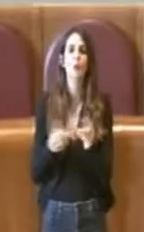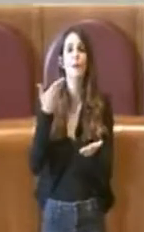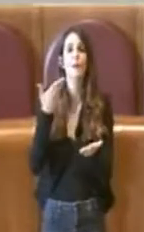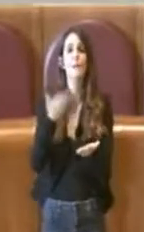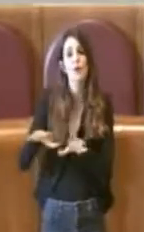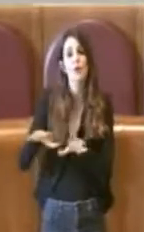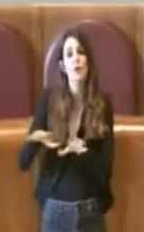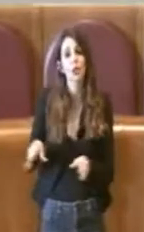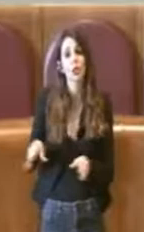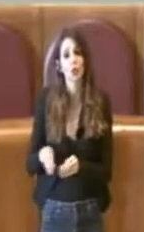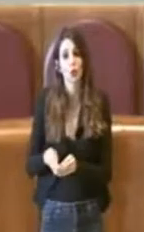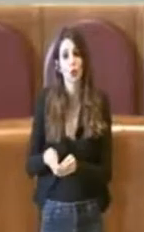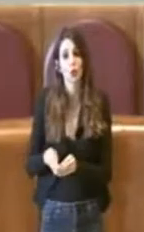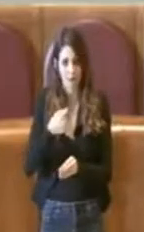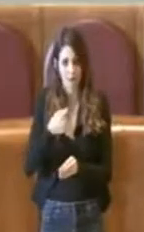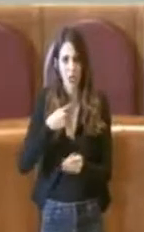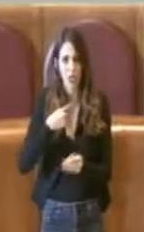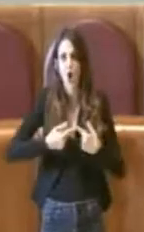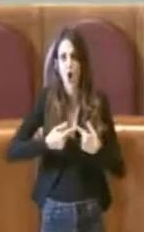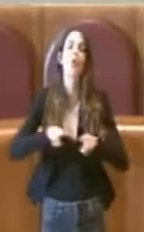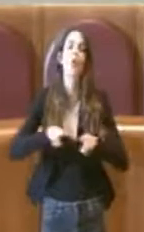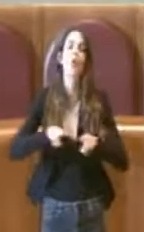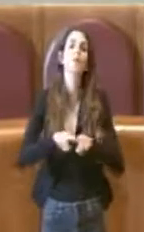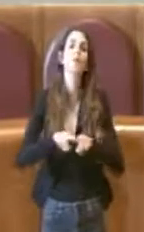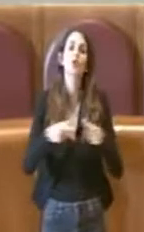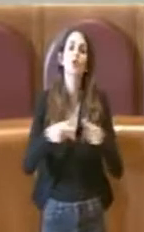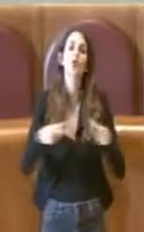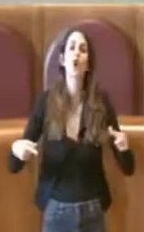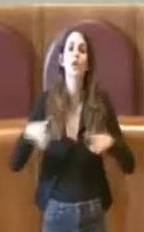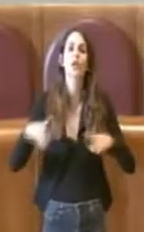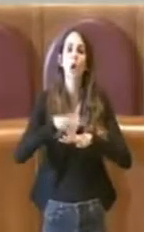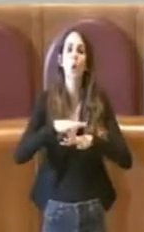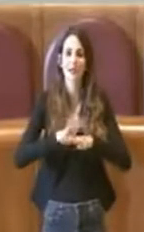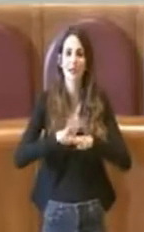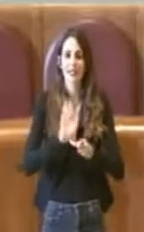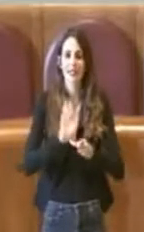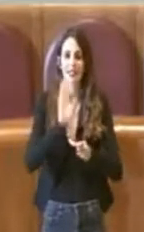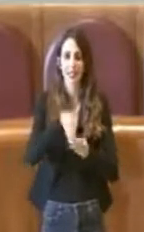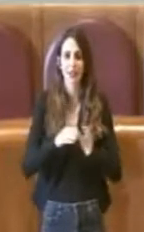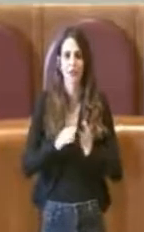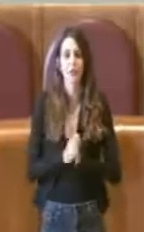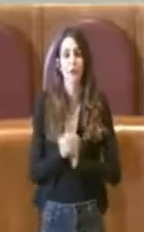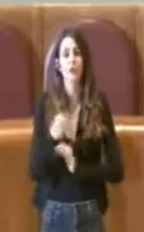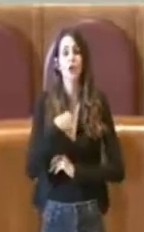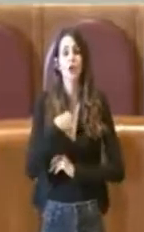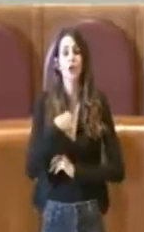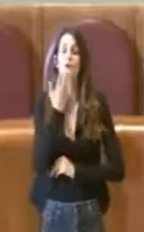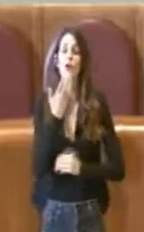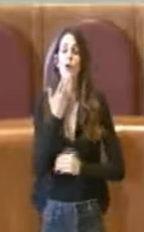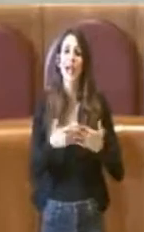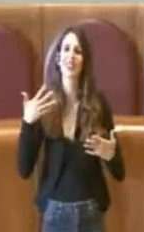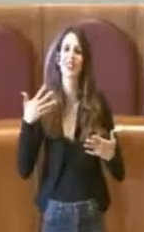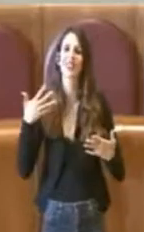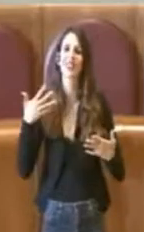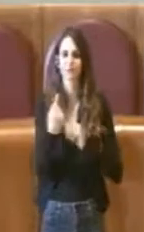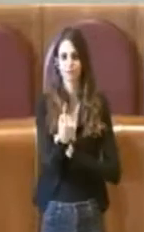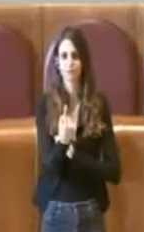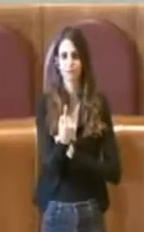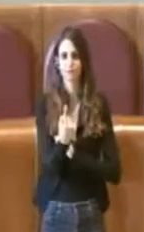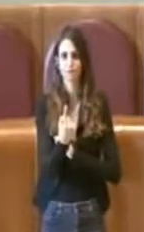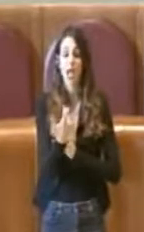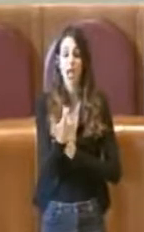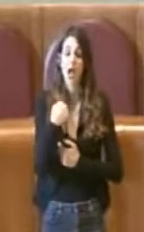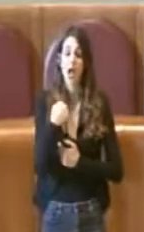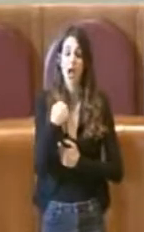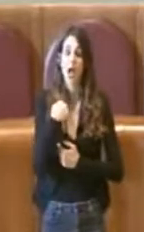urbanistica. Facendo seguito agli interventi che mi hanno preceduto, però anche io devo sottolineare il fatto che non si tratta di un